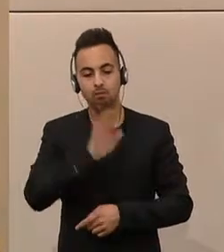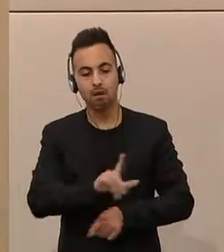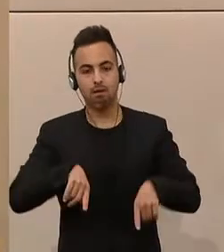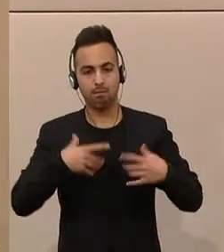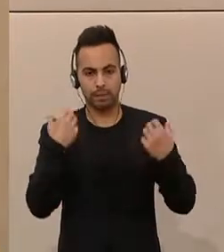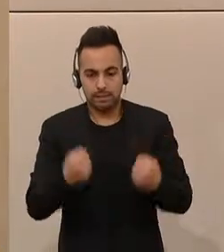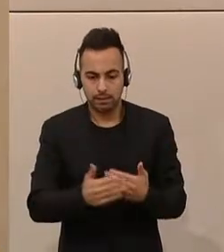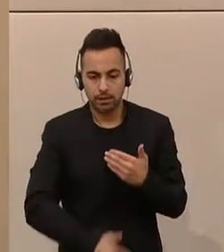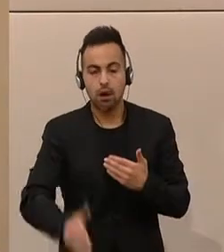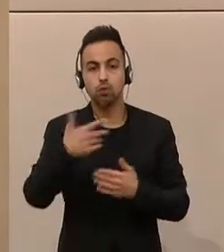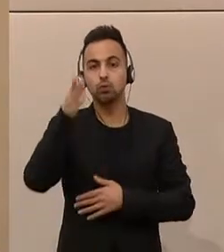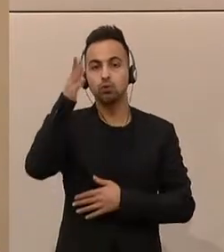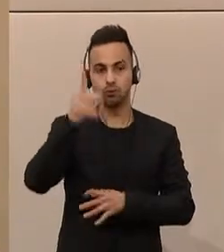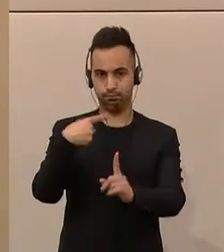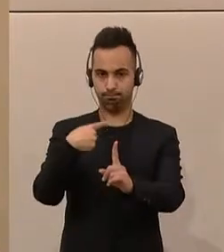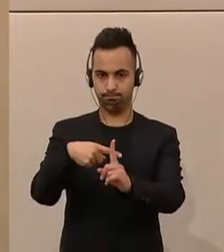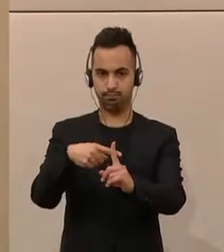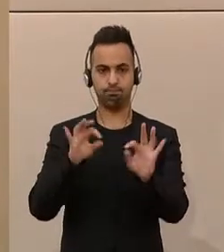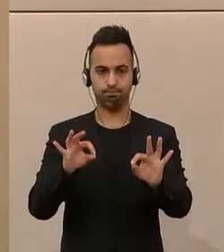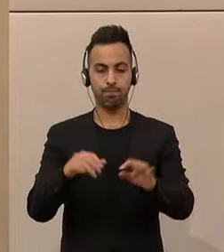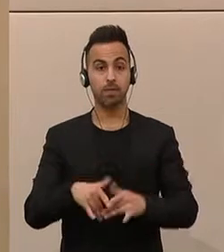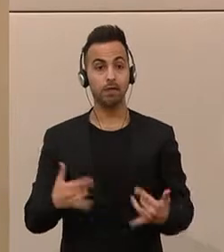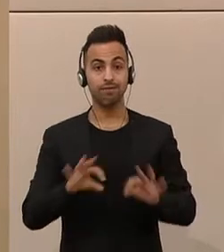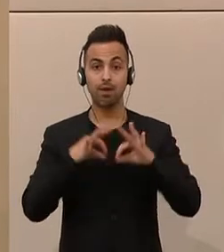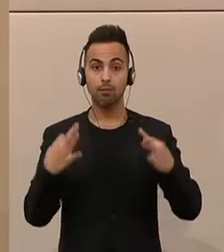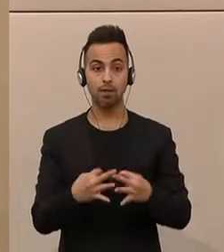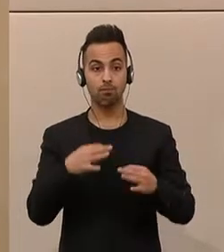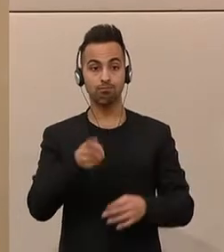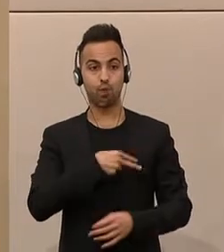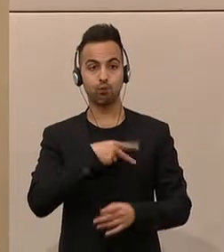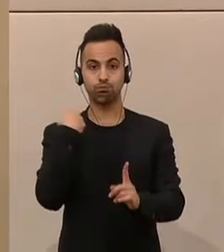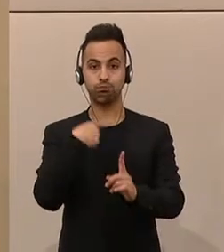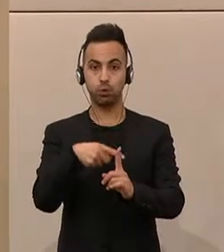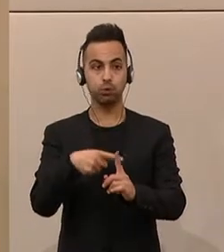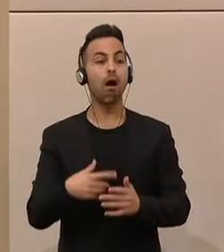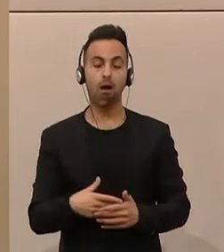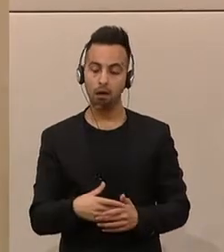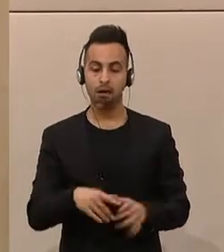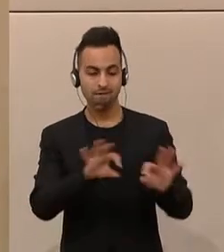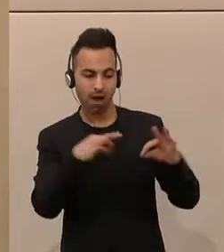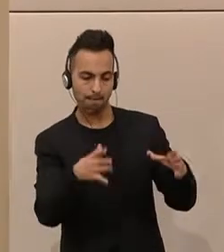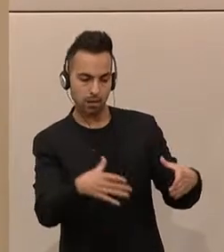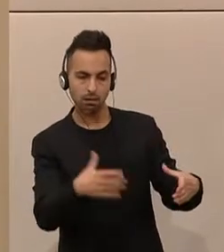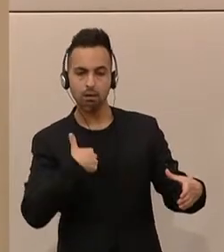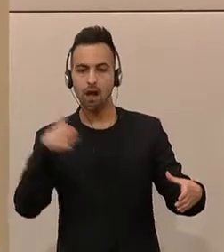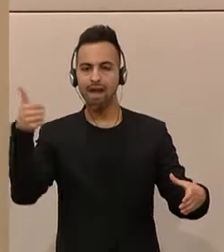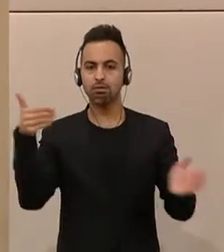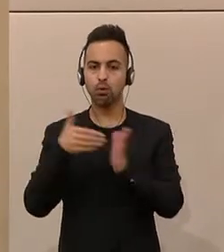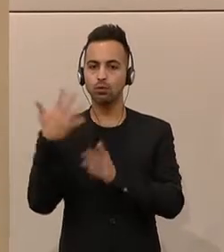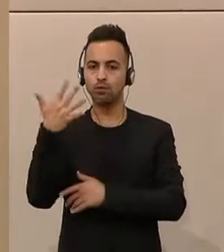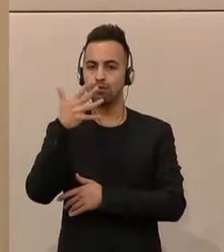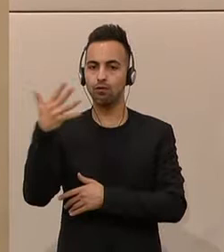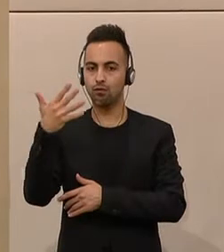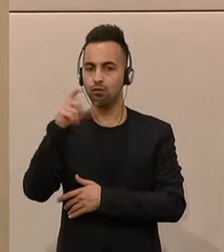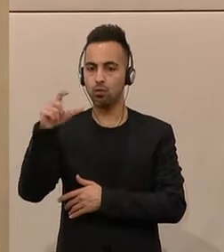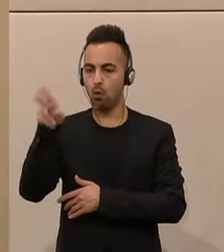gute Zukunft. Und mit dem Familienbonus plus entlasten wir die Familien mit einem Betrag von 1.500 Euro pro